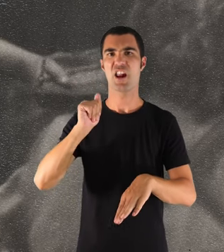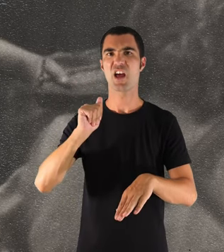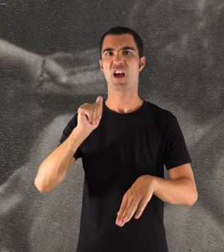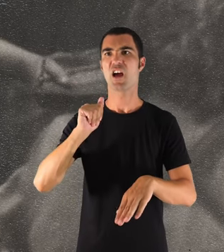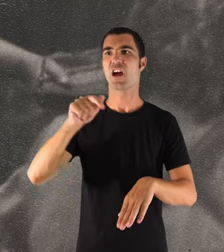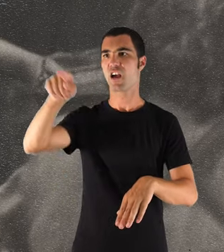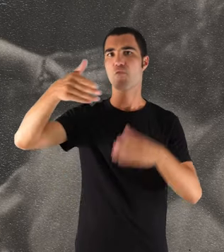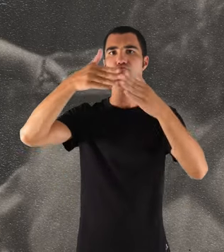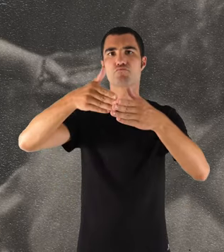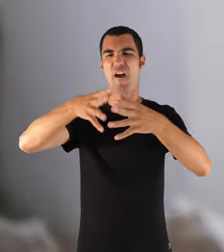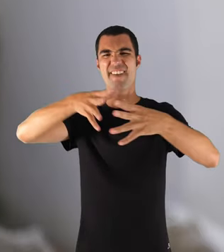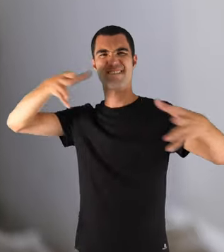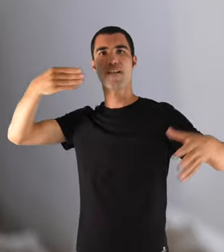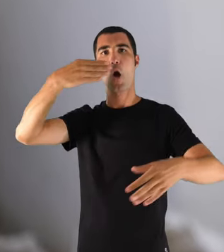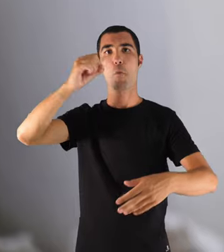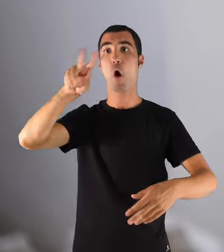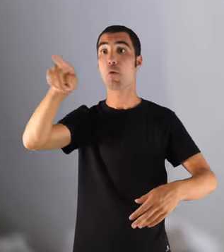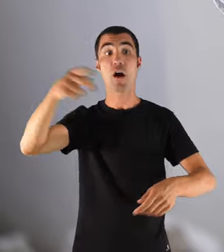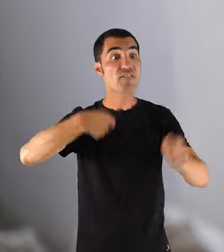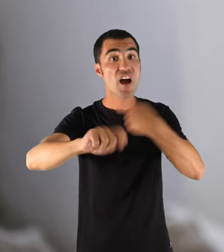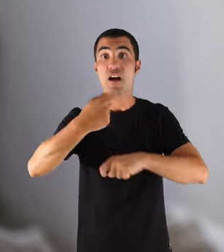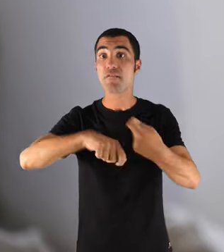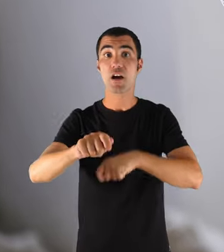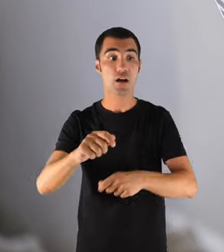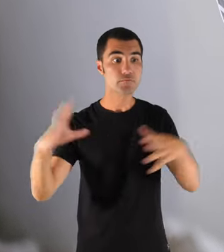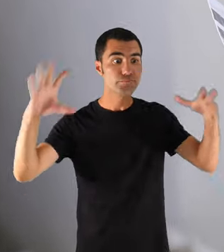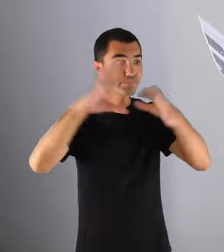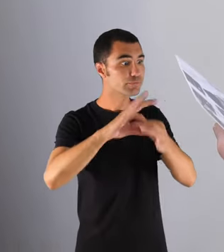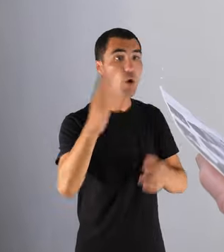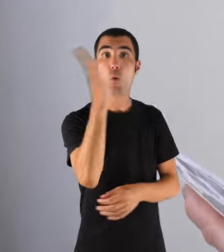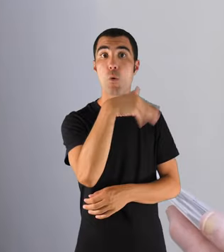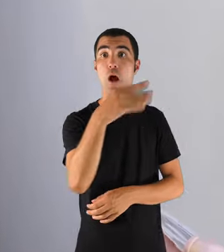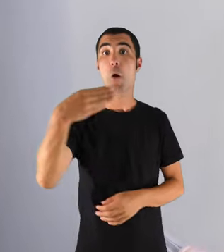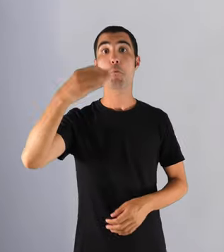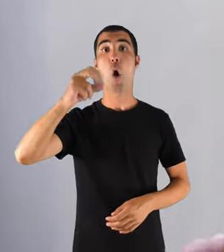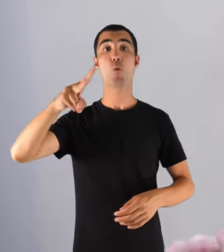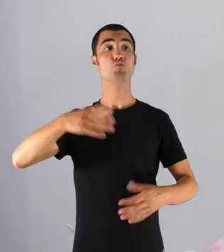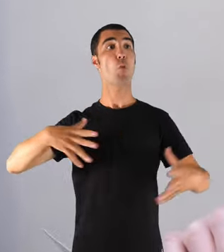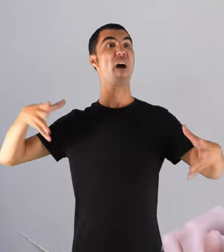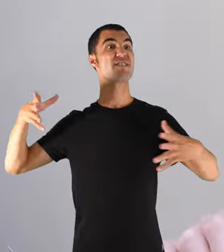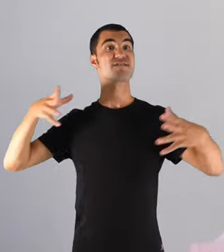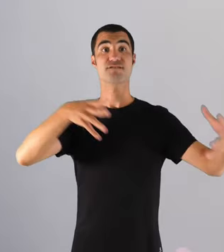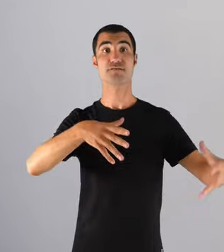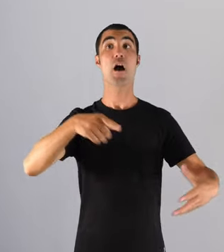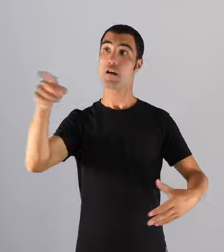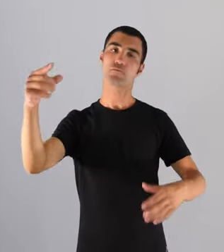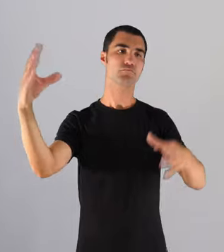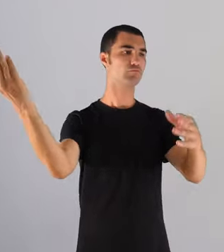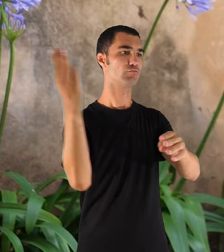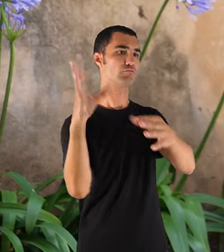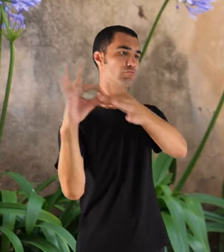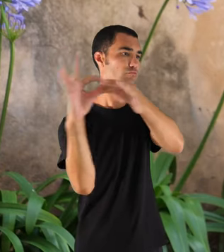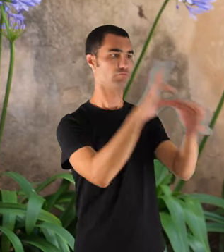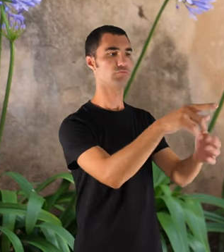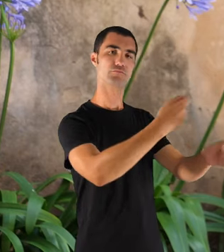per aquesta barca de bou. Que no tenien venedores, era una barca de bou. I elles venien espèix per